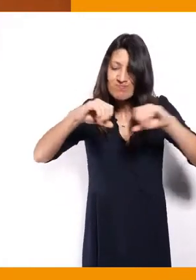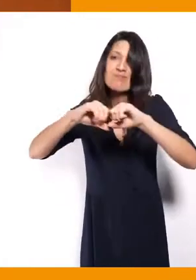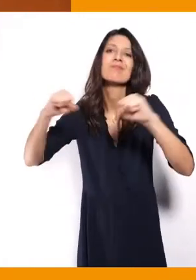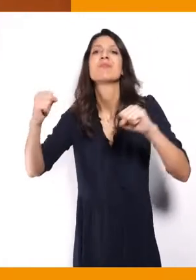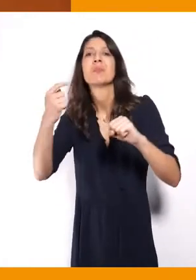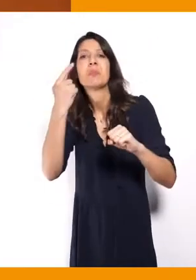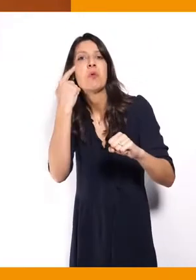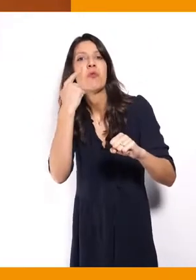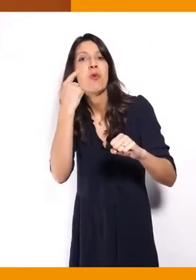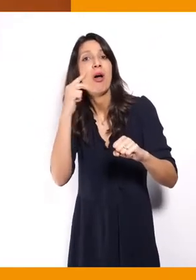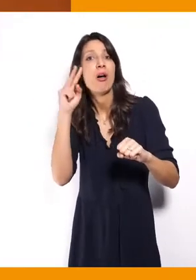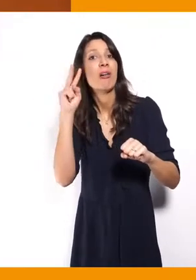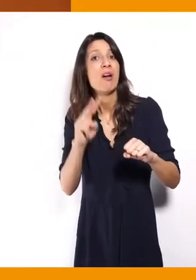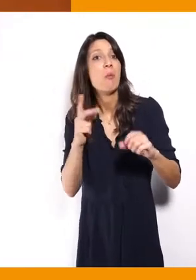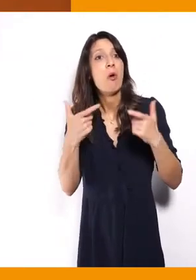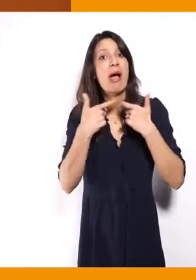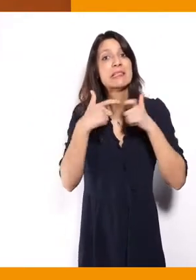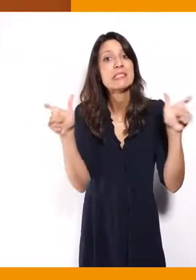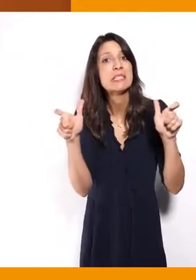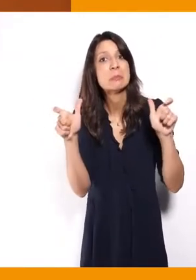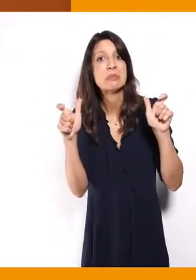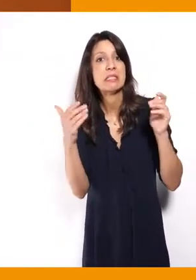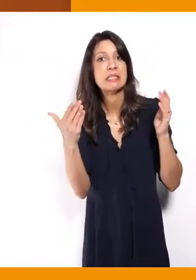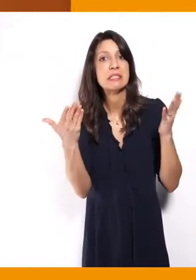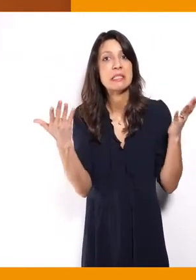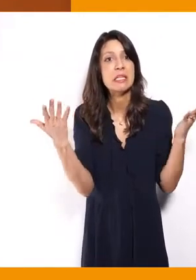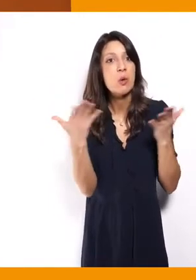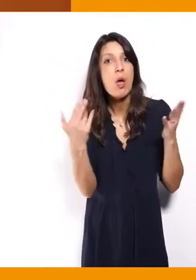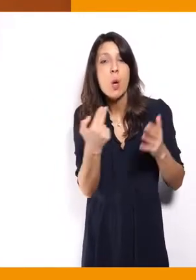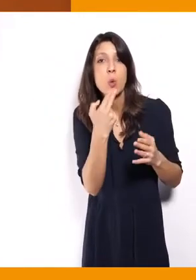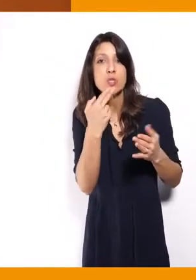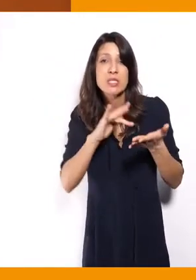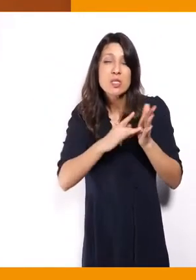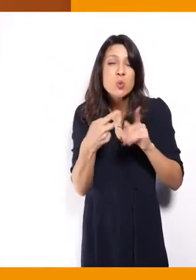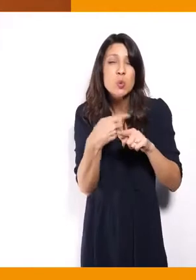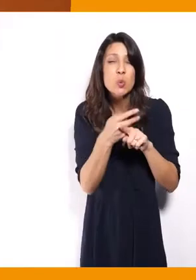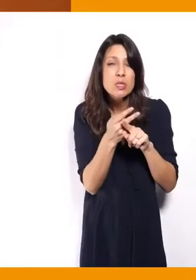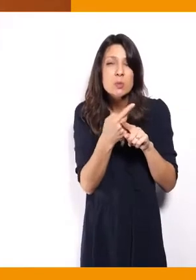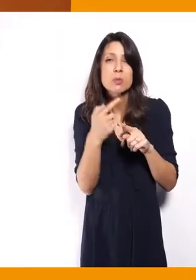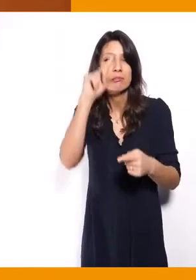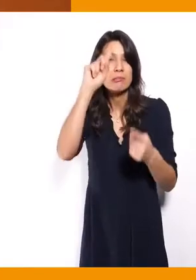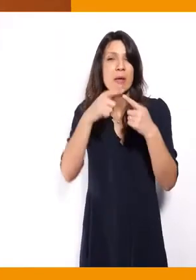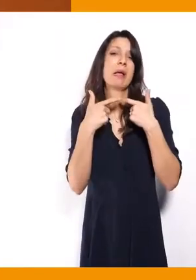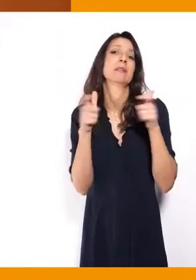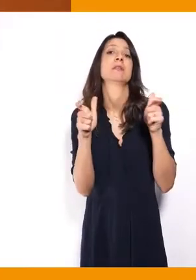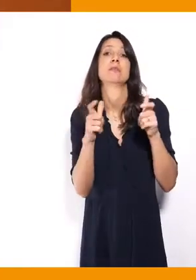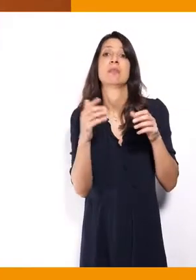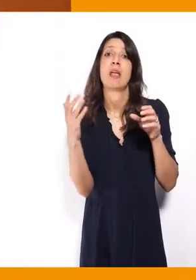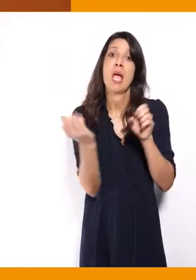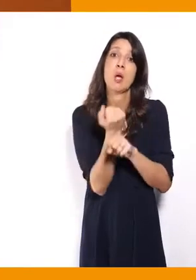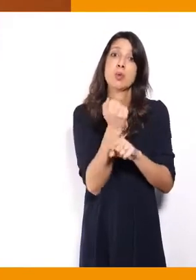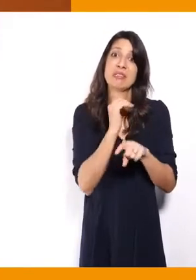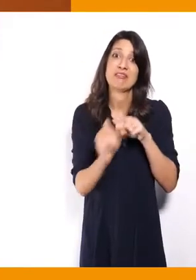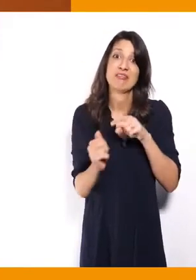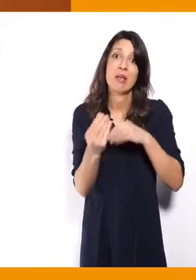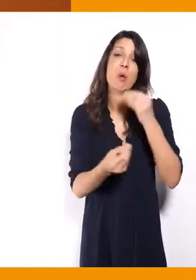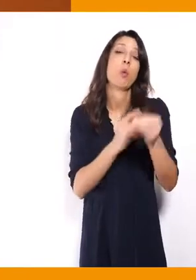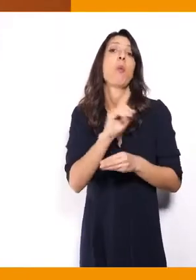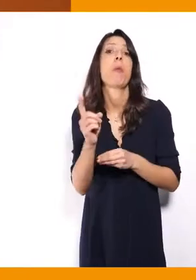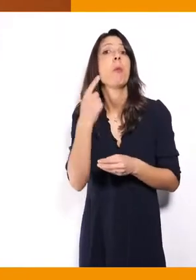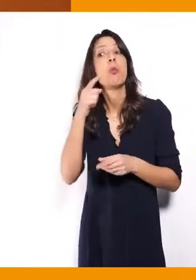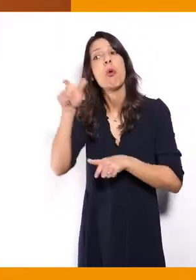voir dans quelle mesure ils arrivent à mettre en place tous les outils d'accessibilité qui sont nécessaires à la participation